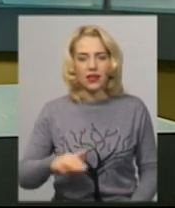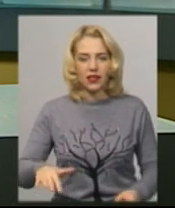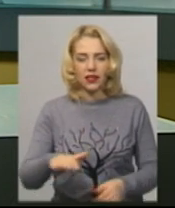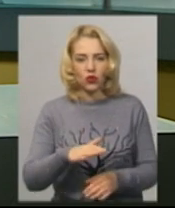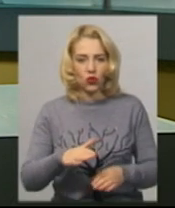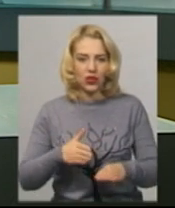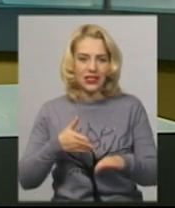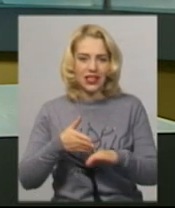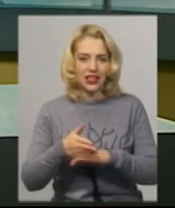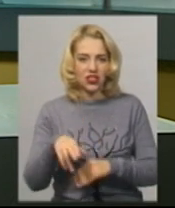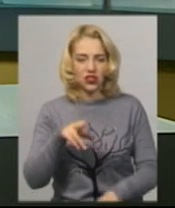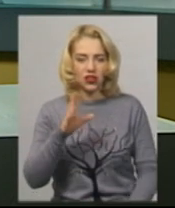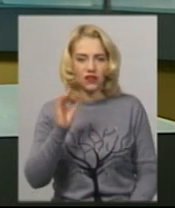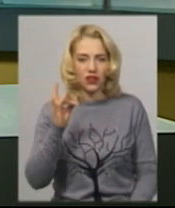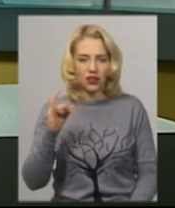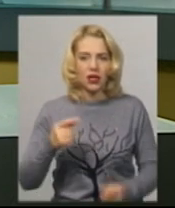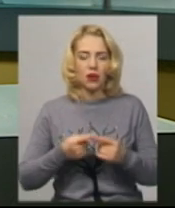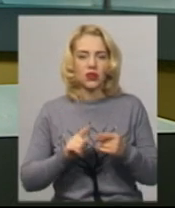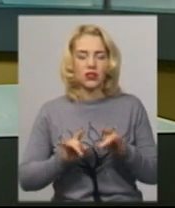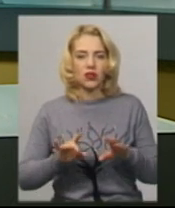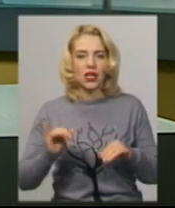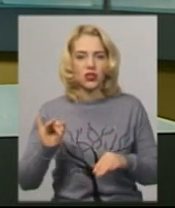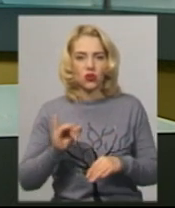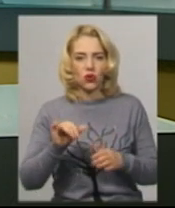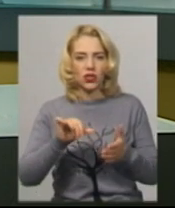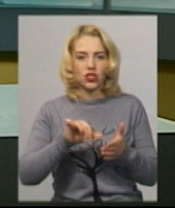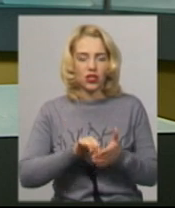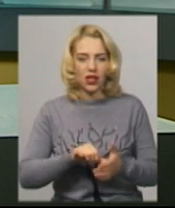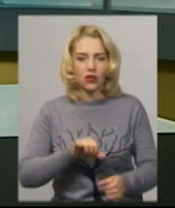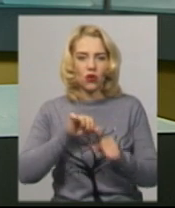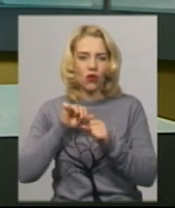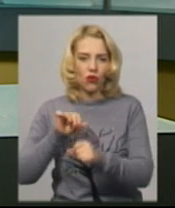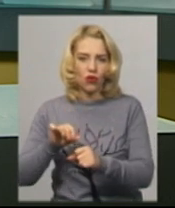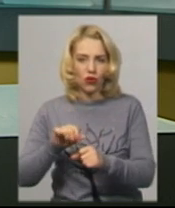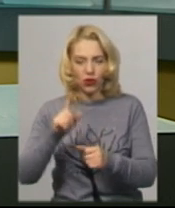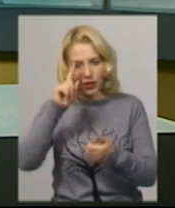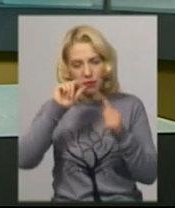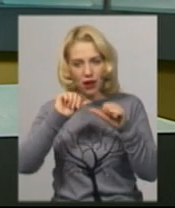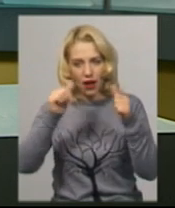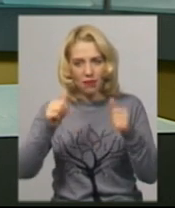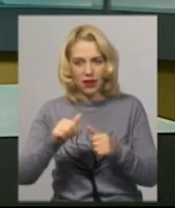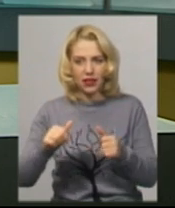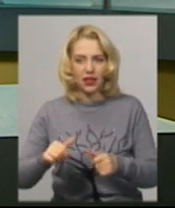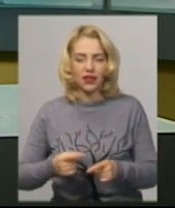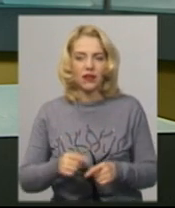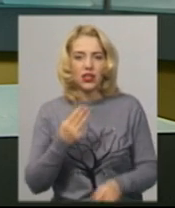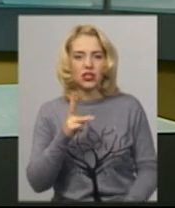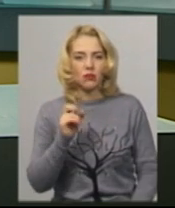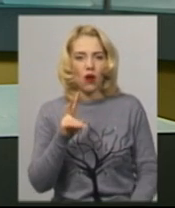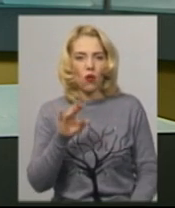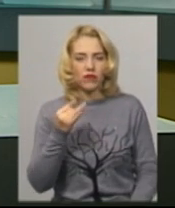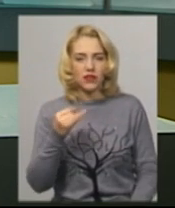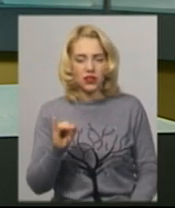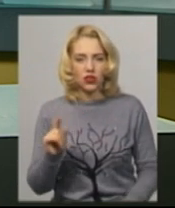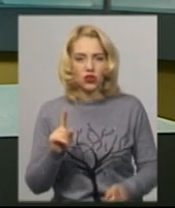двору. Про це розповів історик, член Міжнародної ради охорони пам'яток та визначених місць і комус Сергій Шпаковський. Про те, що